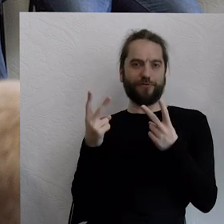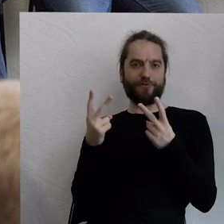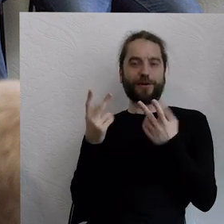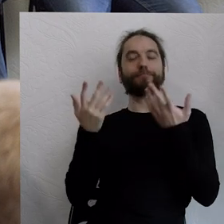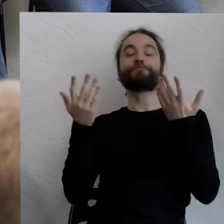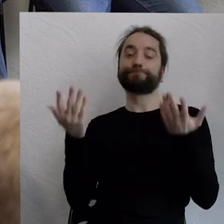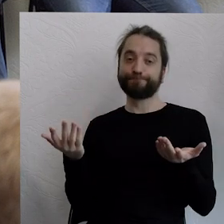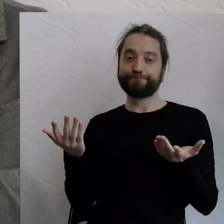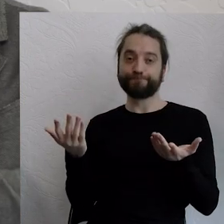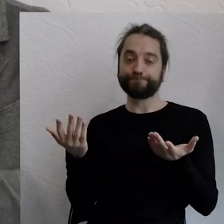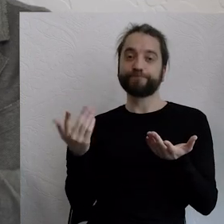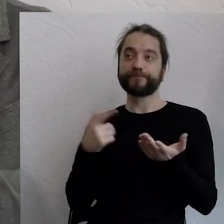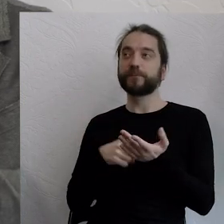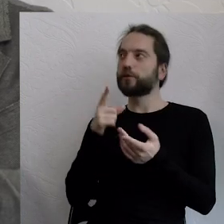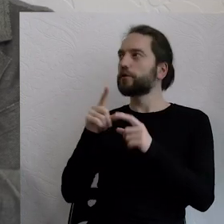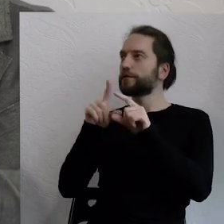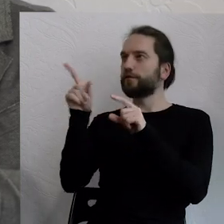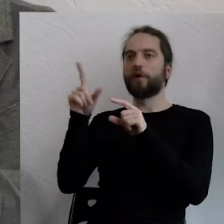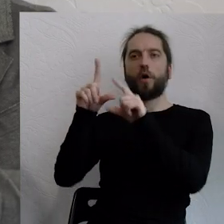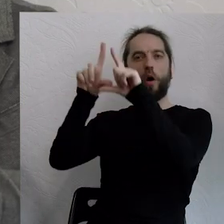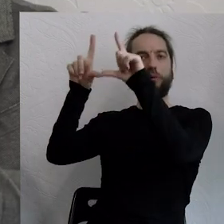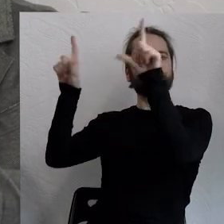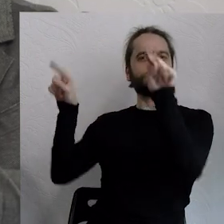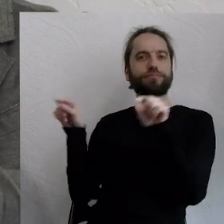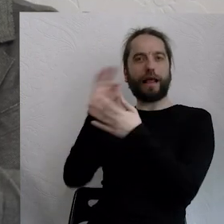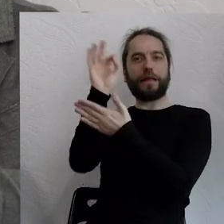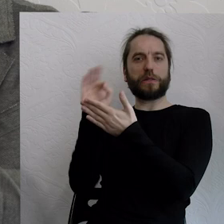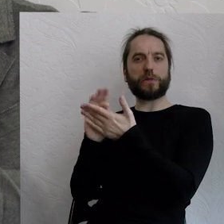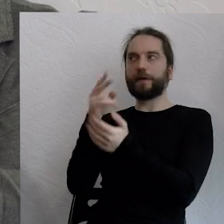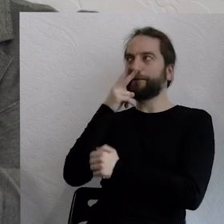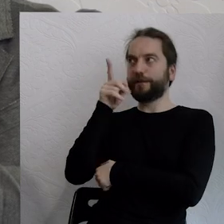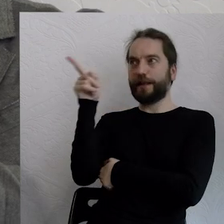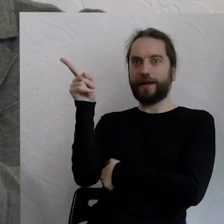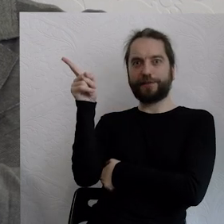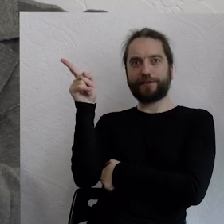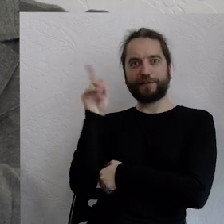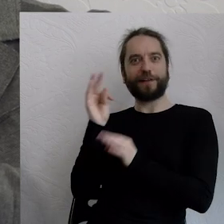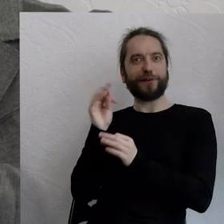Myślę, że ten obrazek tutaj wisi i teraz chyba nabrał takiego najpełniejszego dla mnie znaczenia.